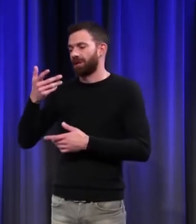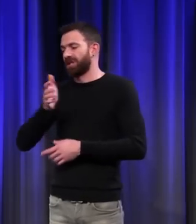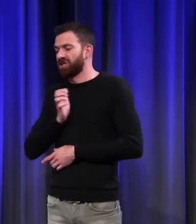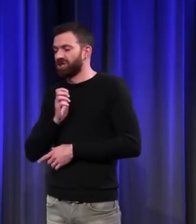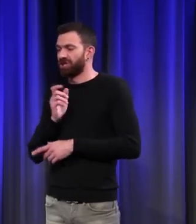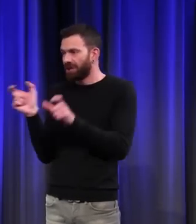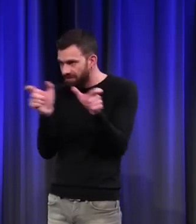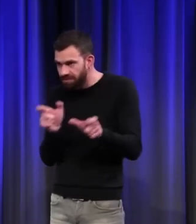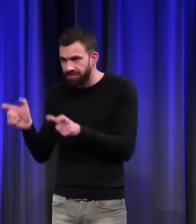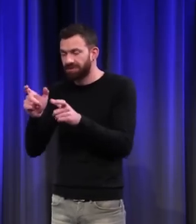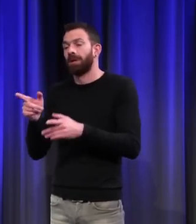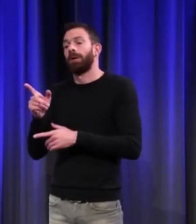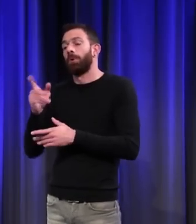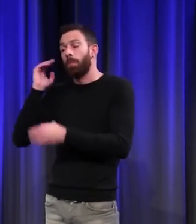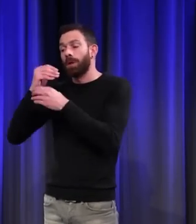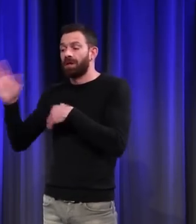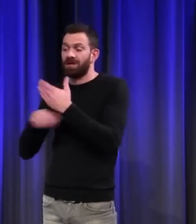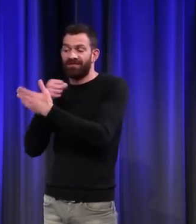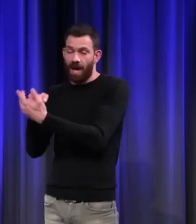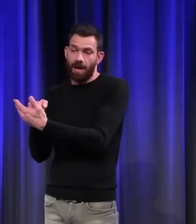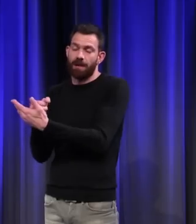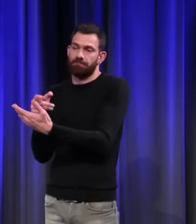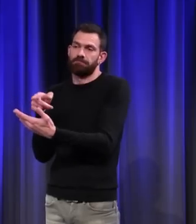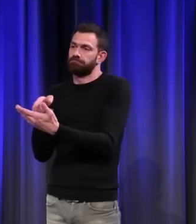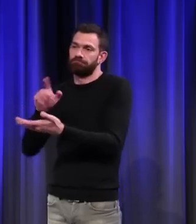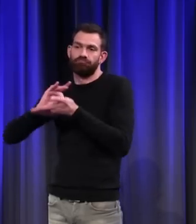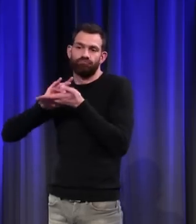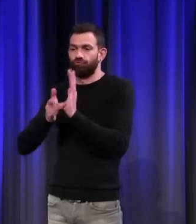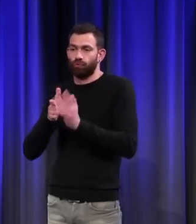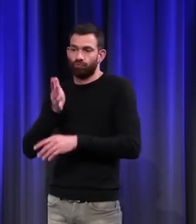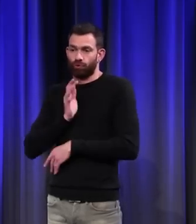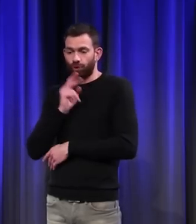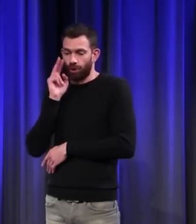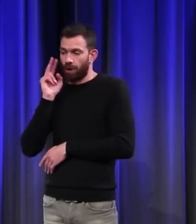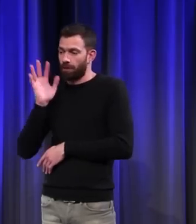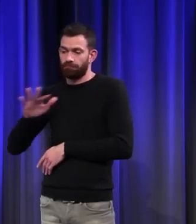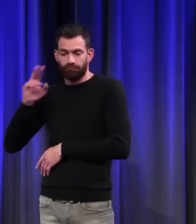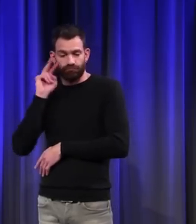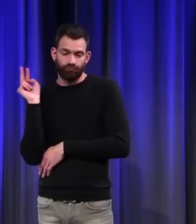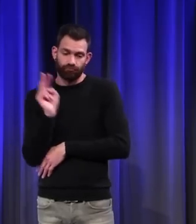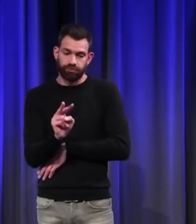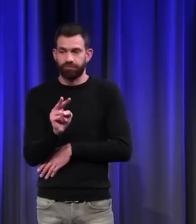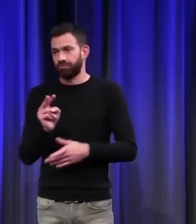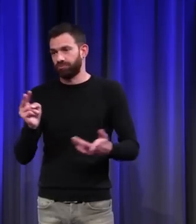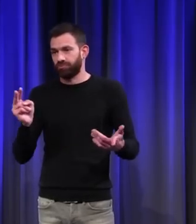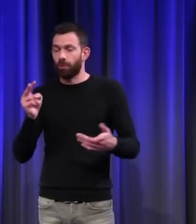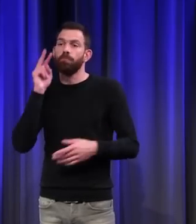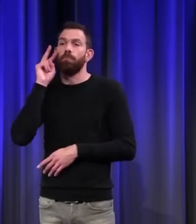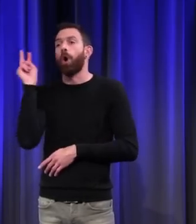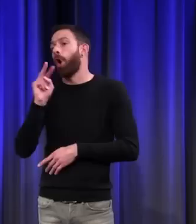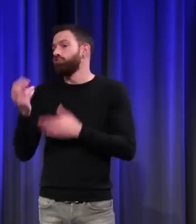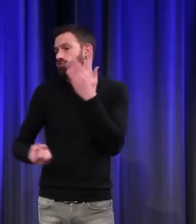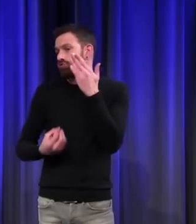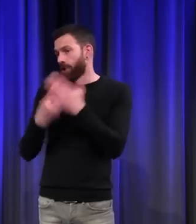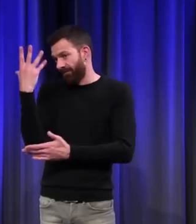Et puis, à la fin du Moyen-Âge, l'évolution est consommée. Tous les chiens sont regardés avec un oeil nouveau. Ça